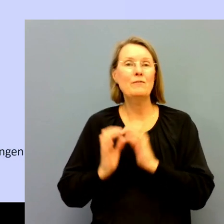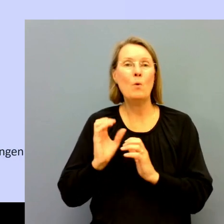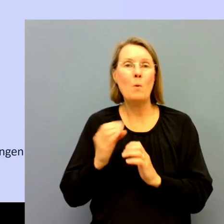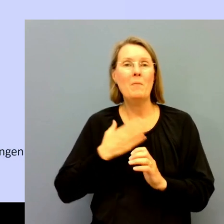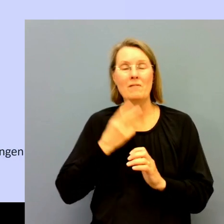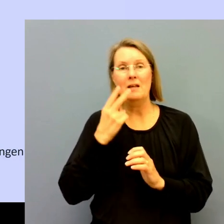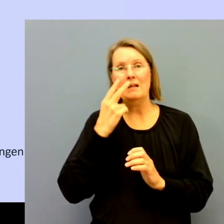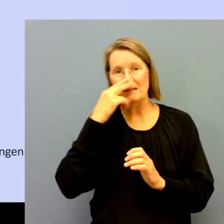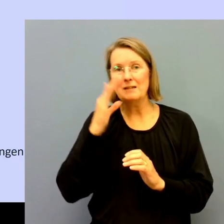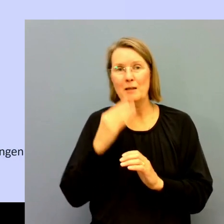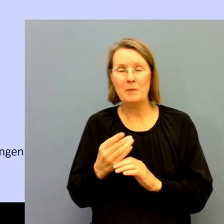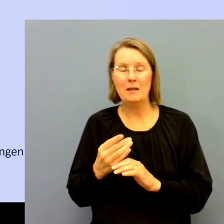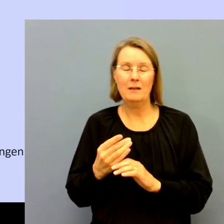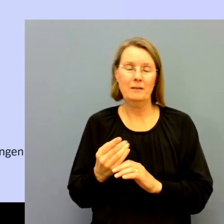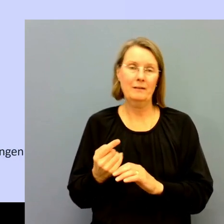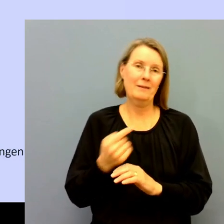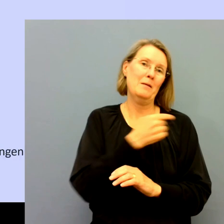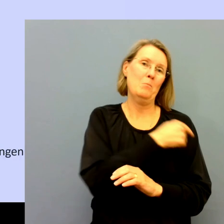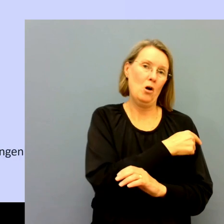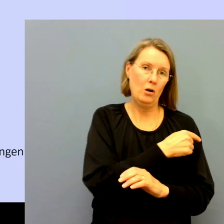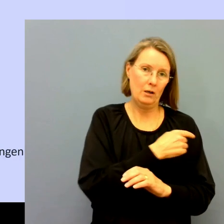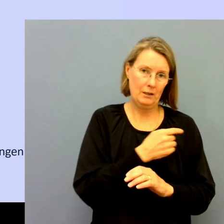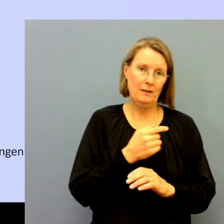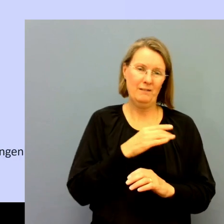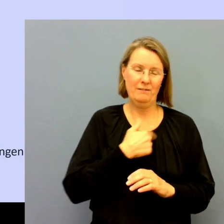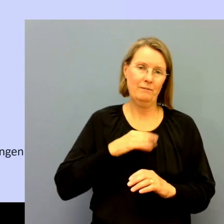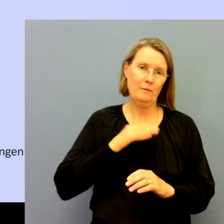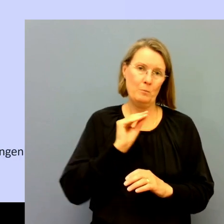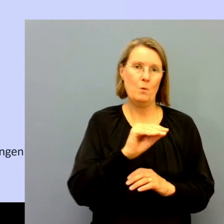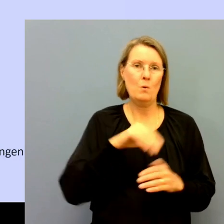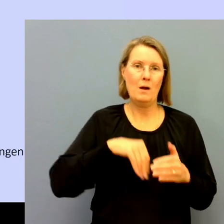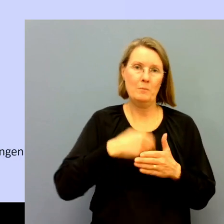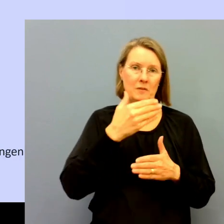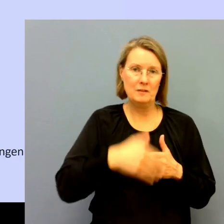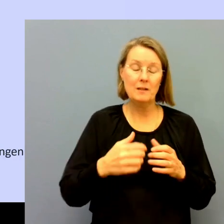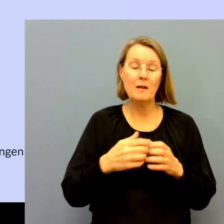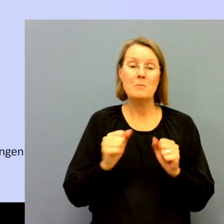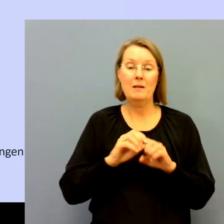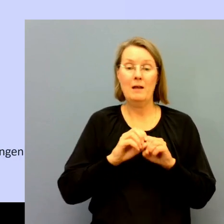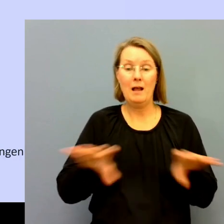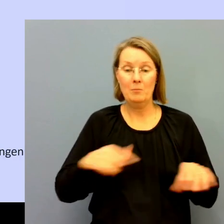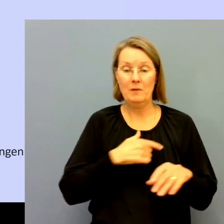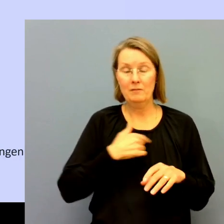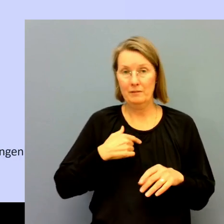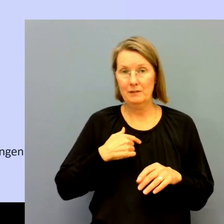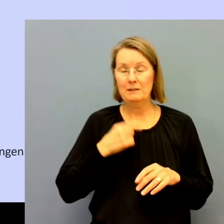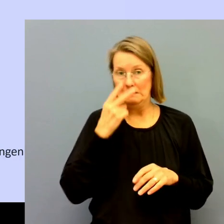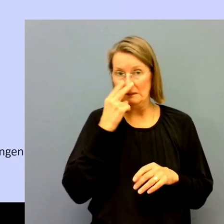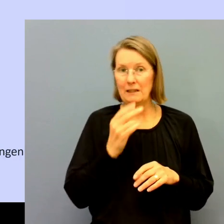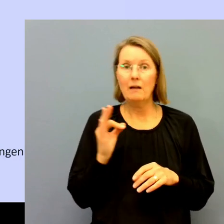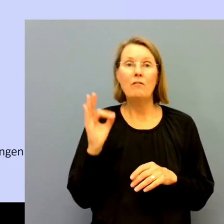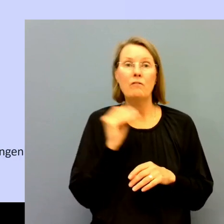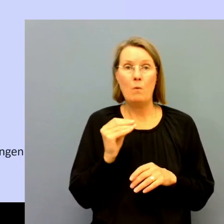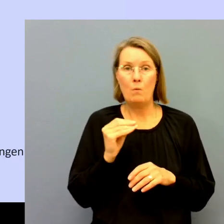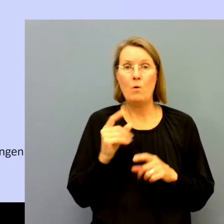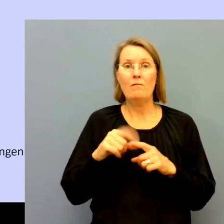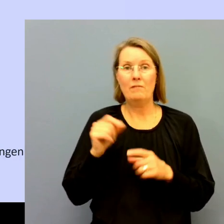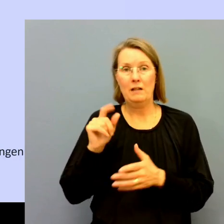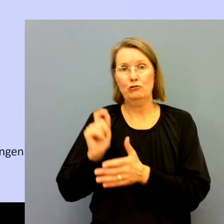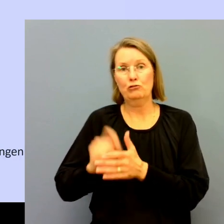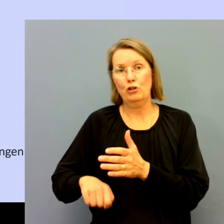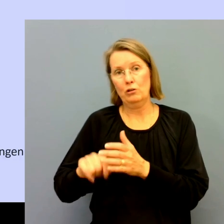tillbaka i tiden också på vår hemsida. Men det vi kan se är att det är generellt sett få som påbörjar